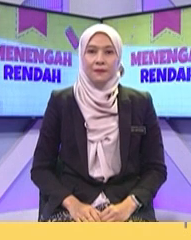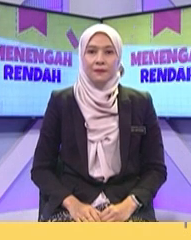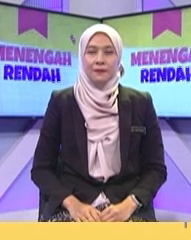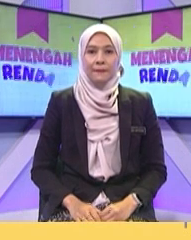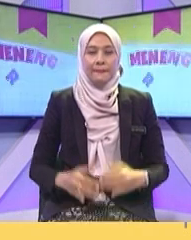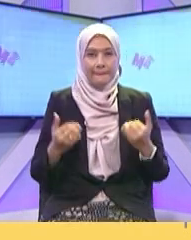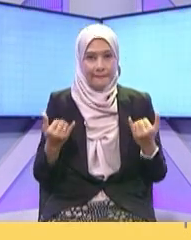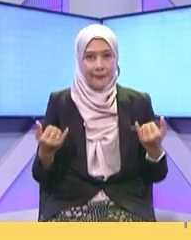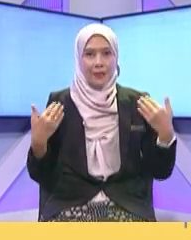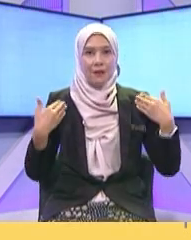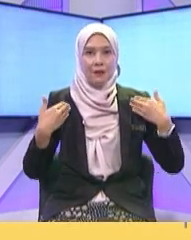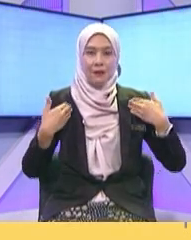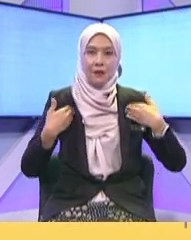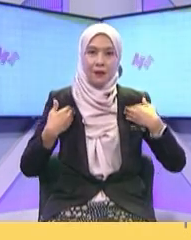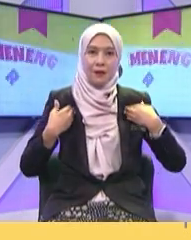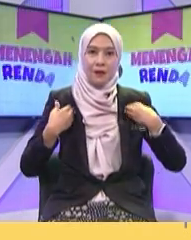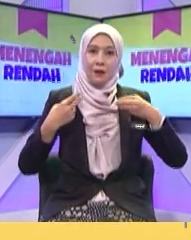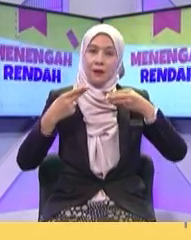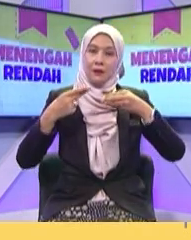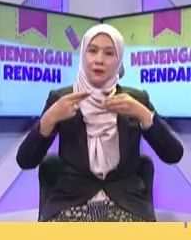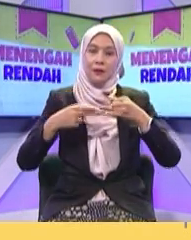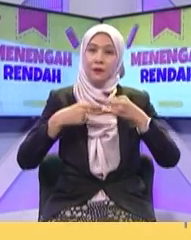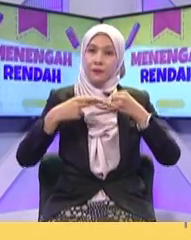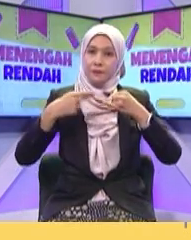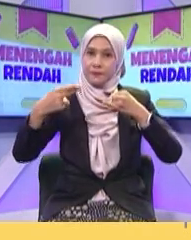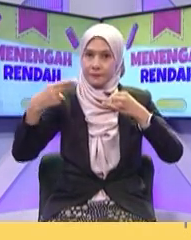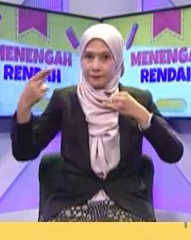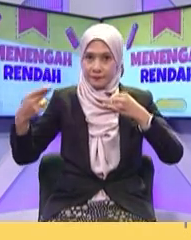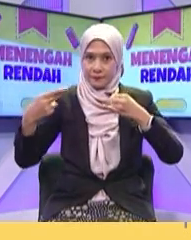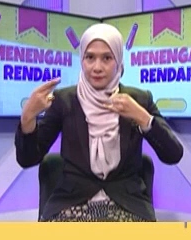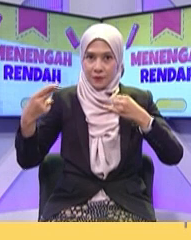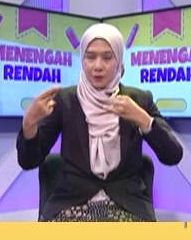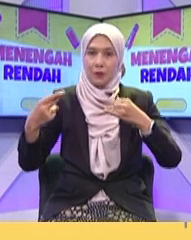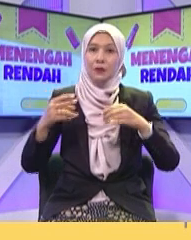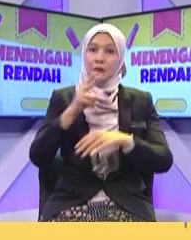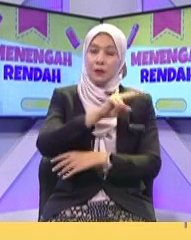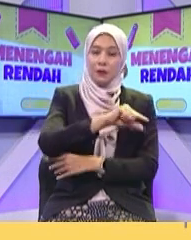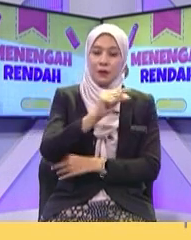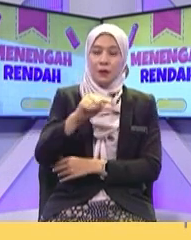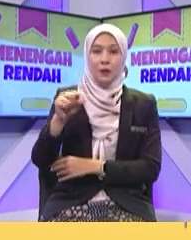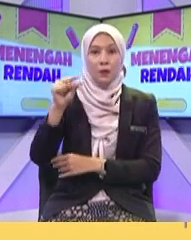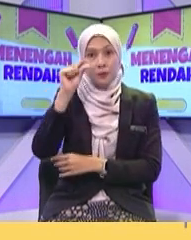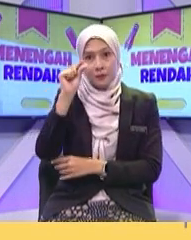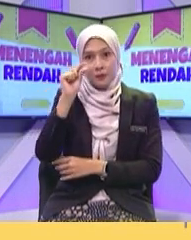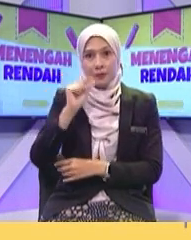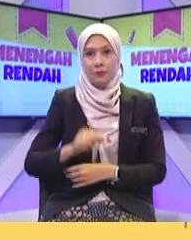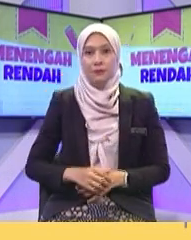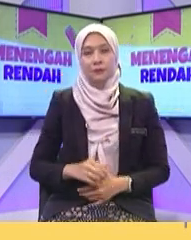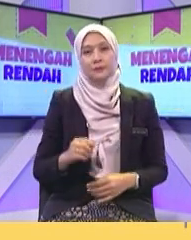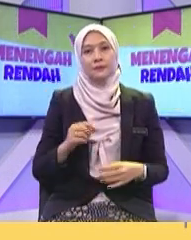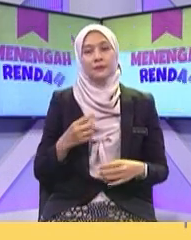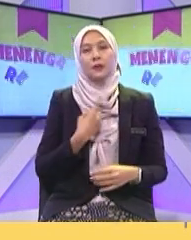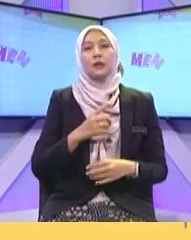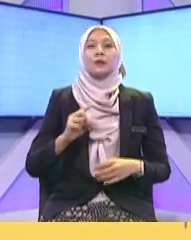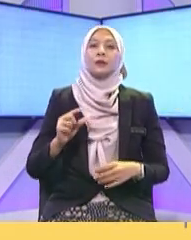fiber optik Dan gelombang mikro Maksudnya Dia makin cepat Maklumat sampai Menggunakan Peralatan-peralatan Yang